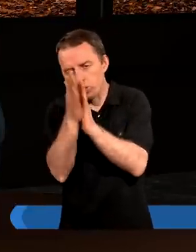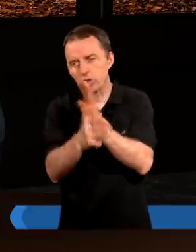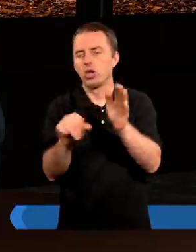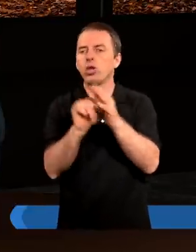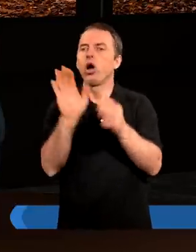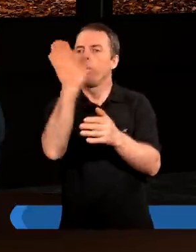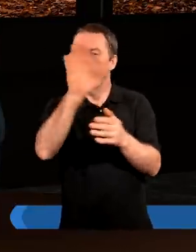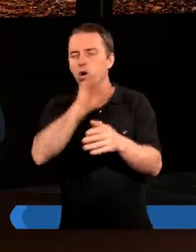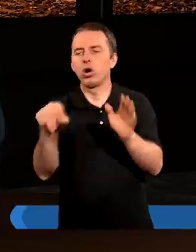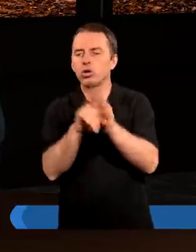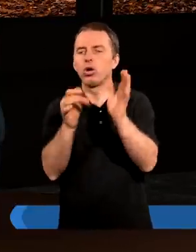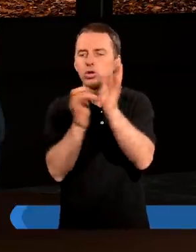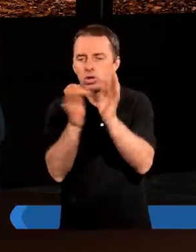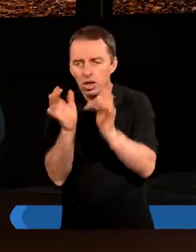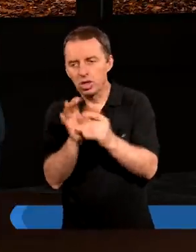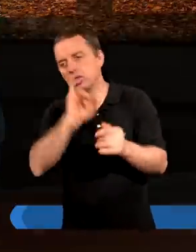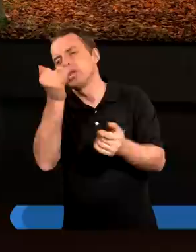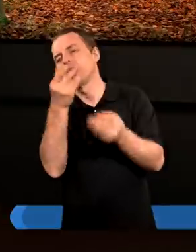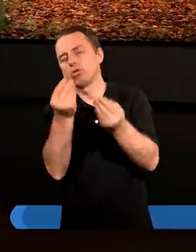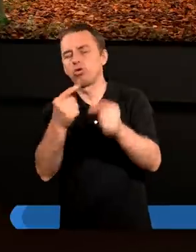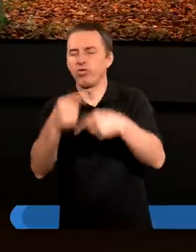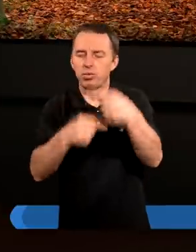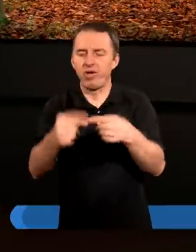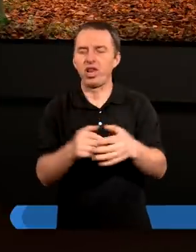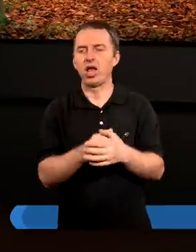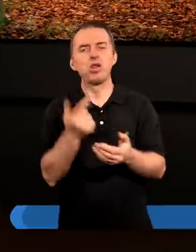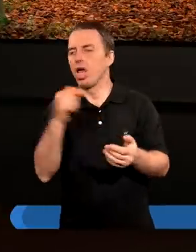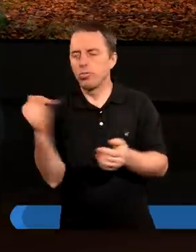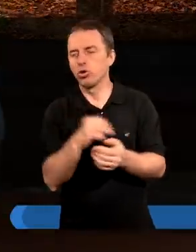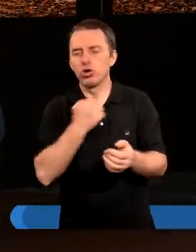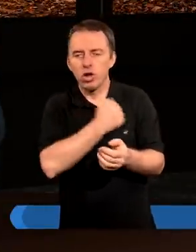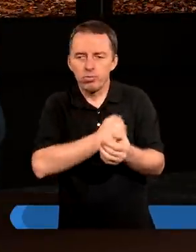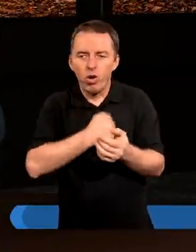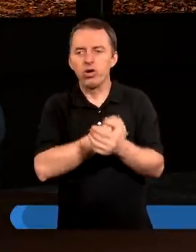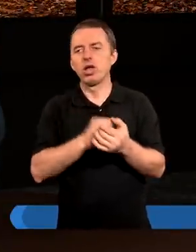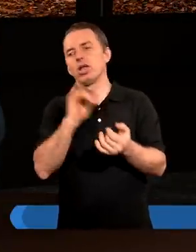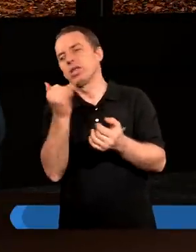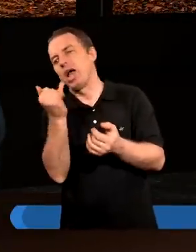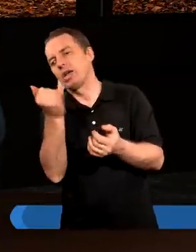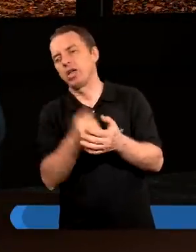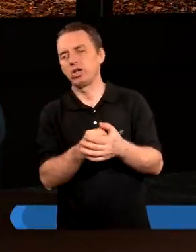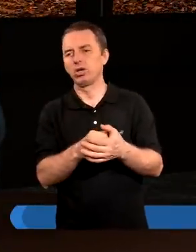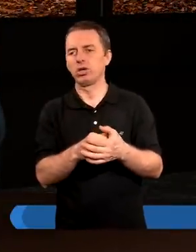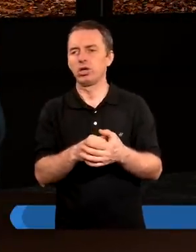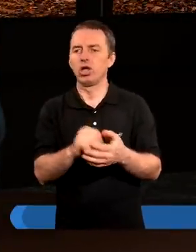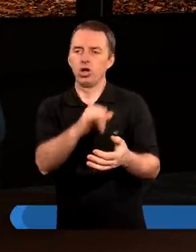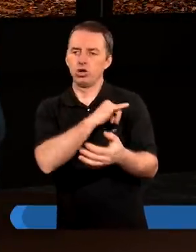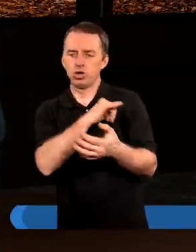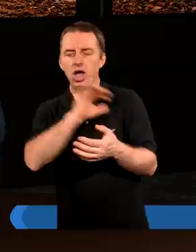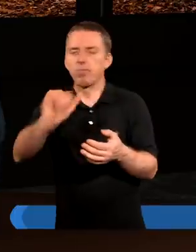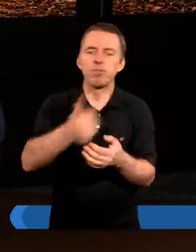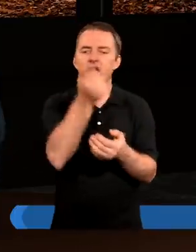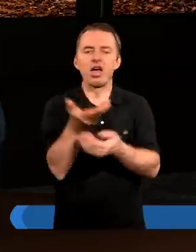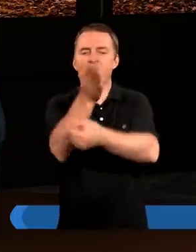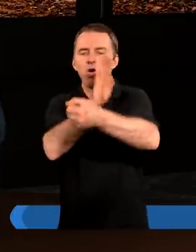do Boga, do Jezusa Chrystusa. Jaki to przywilej. I nie musi się martwić, że jest jakiś grzech